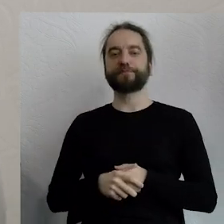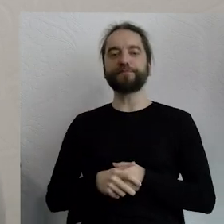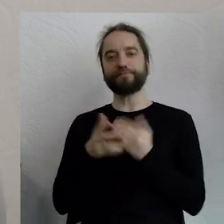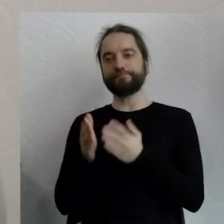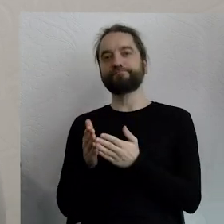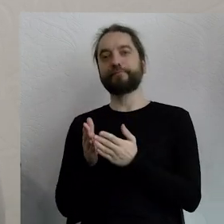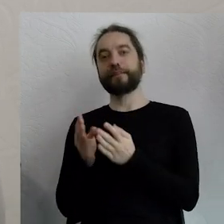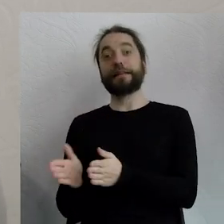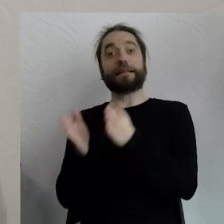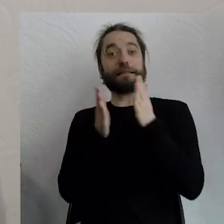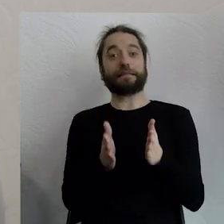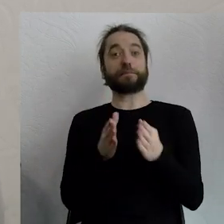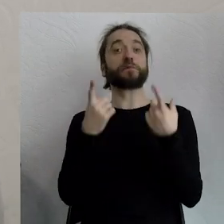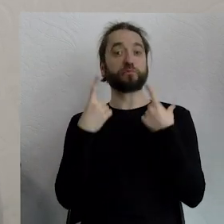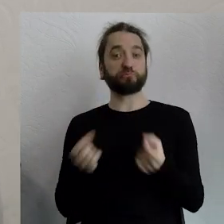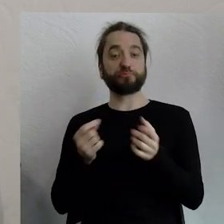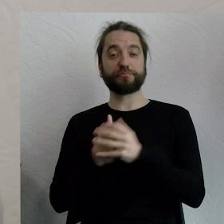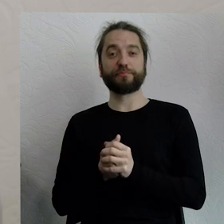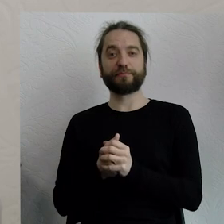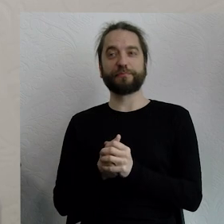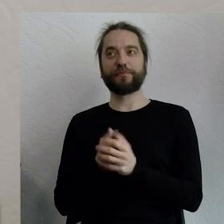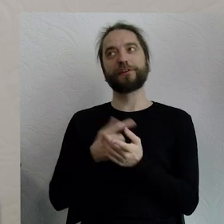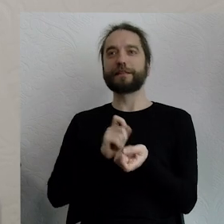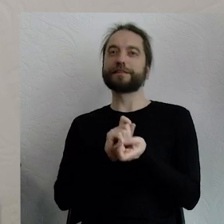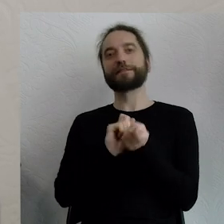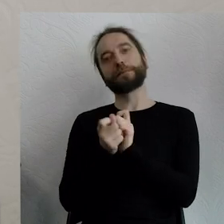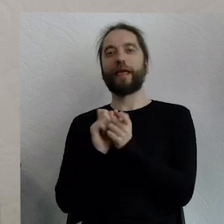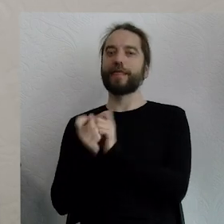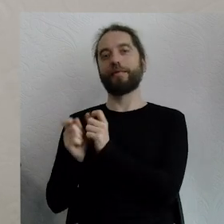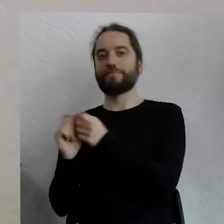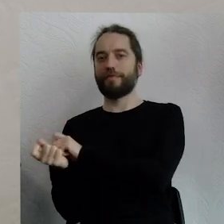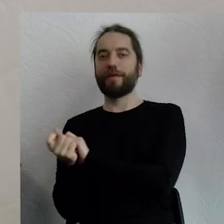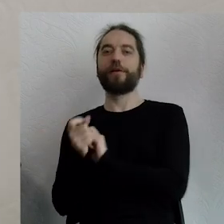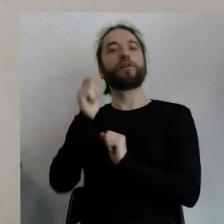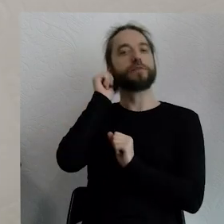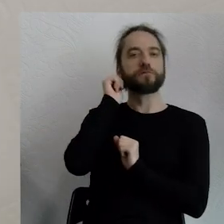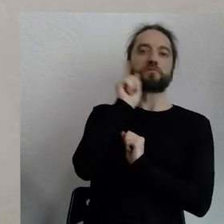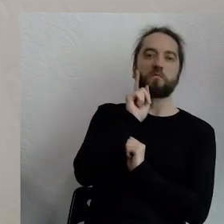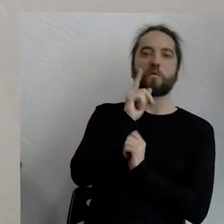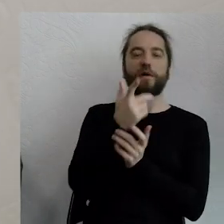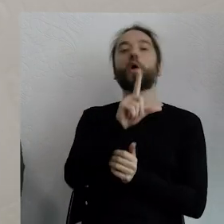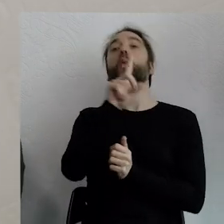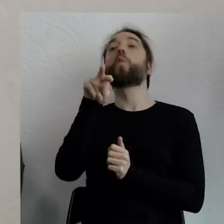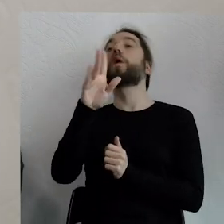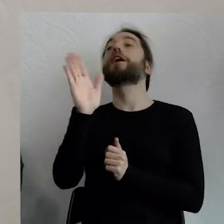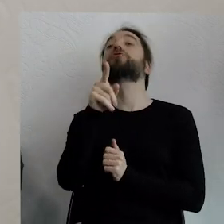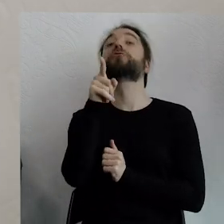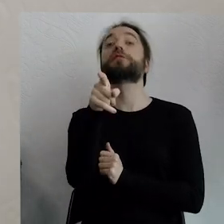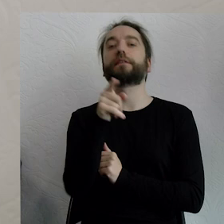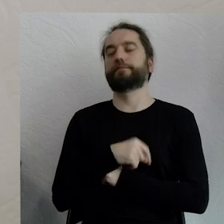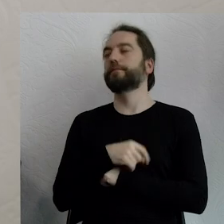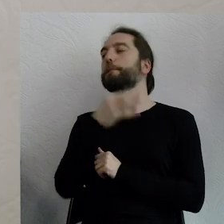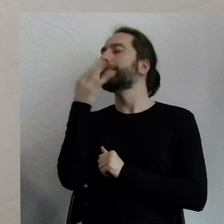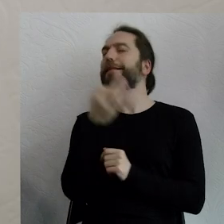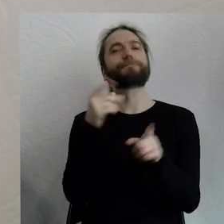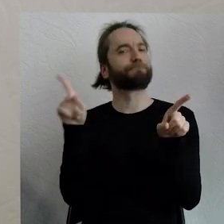I przejdziemy dalej, tak żeby było trochę na zmianę, więc Łukaszu, do Ciebie kieruję to samo